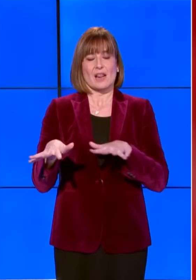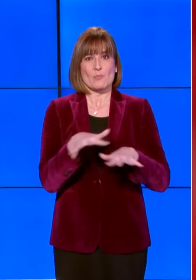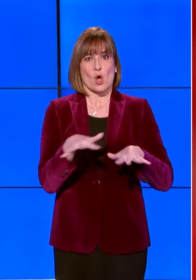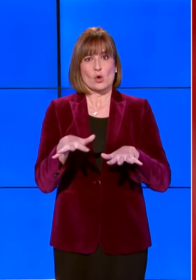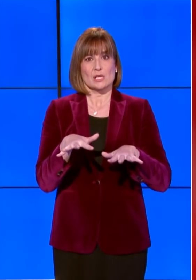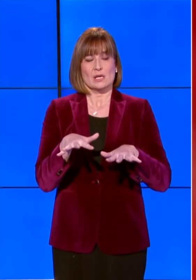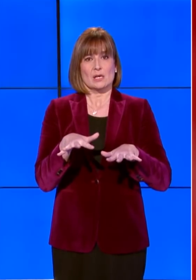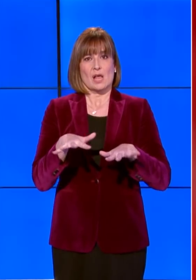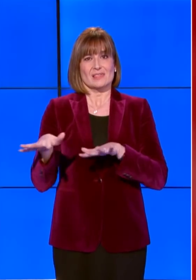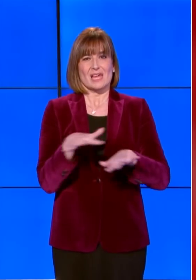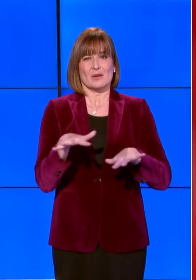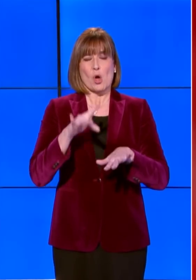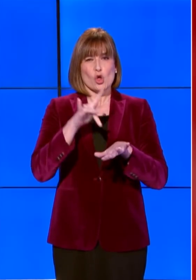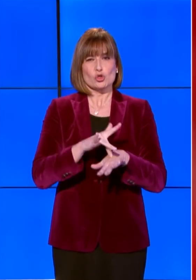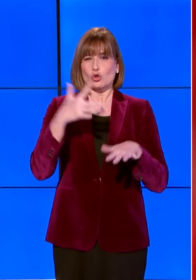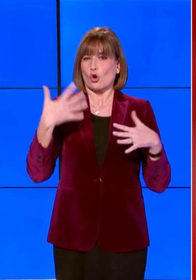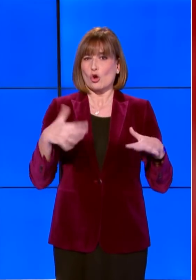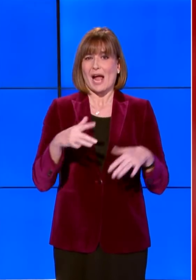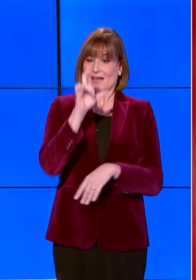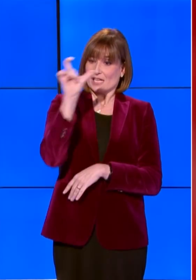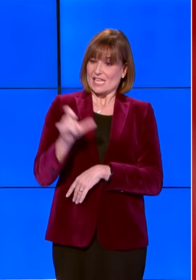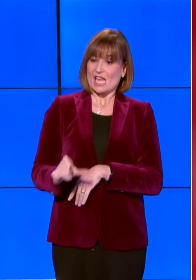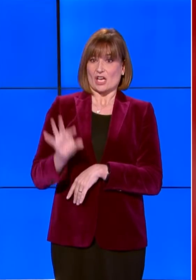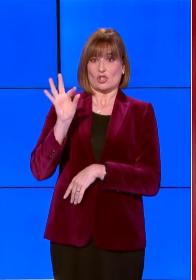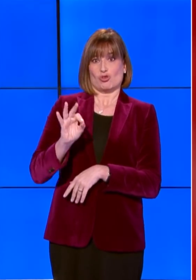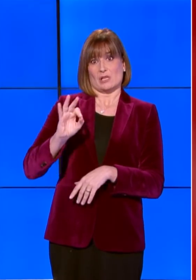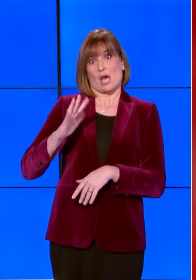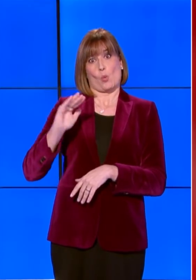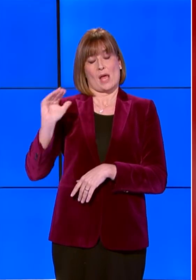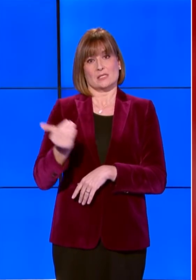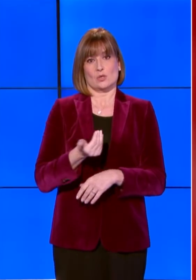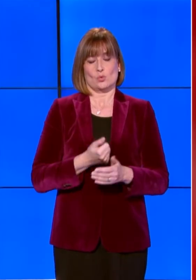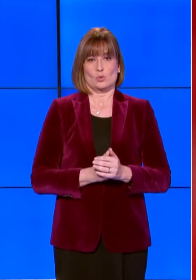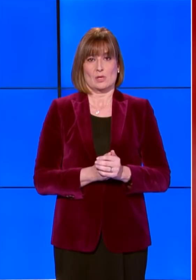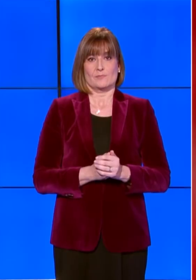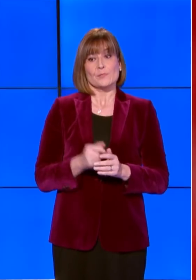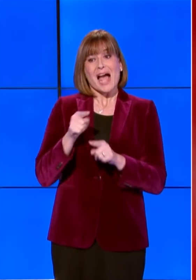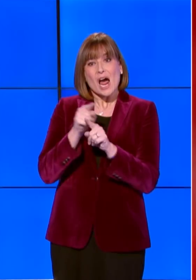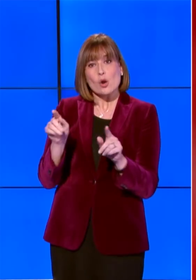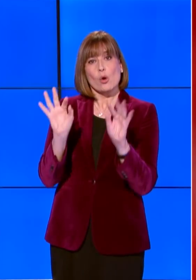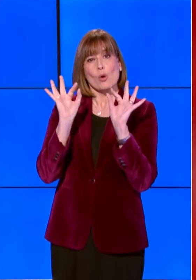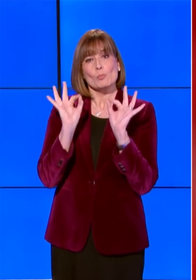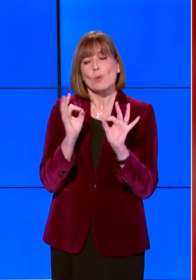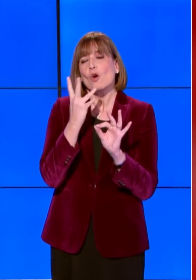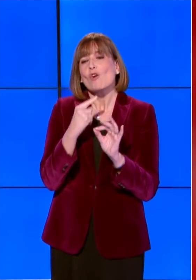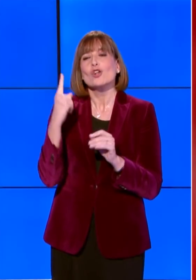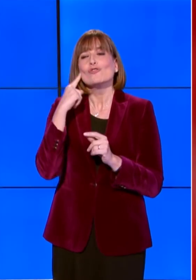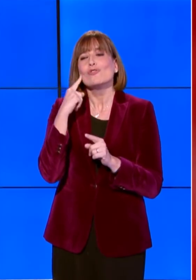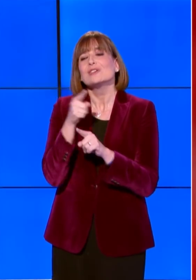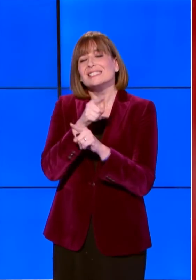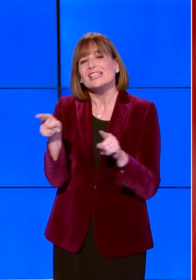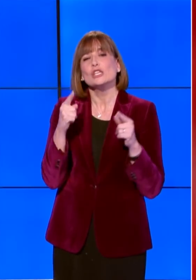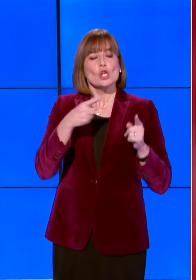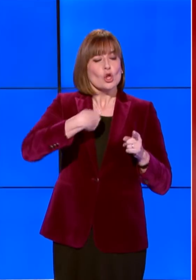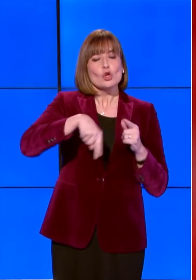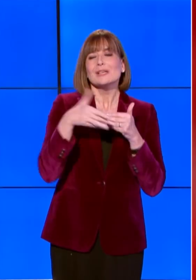colpito larga parte dell'Italia centrale. A loro desidero far sentire la vicinanza di